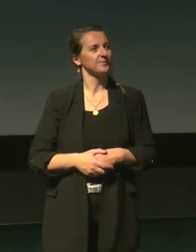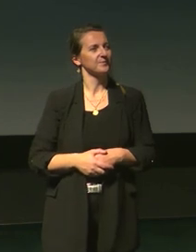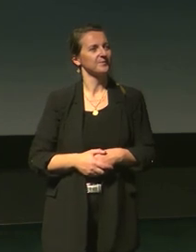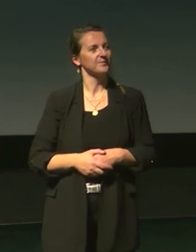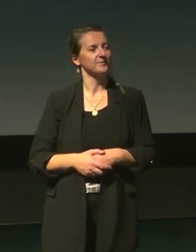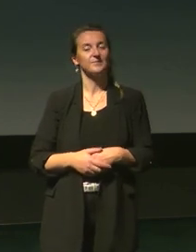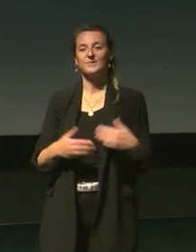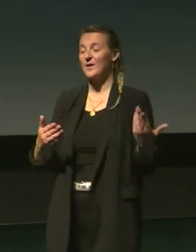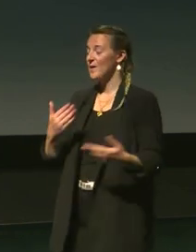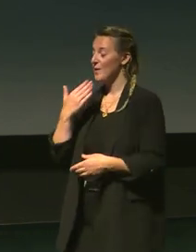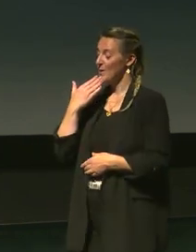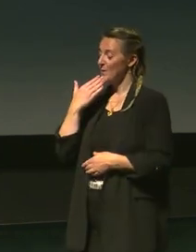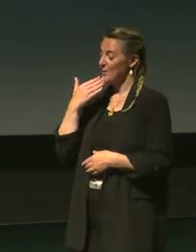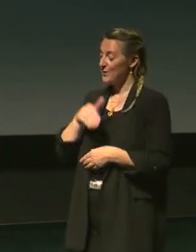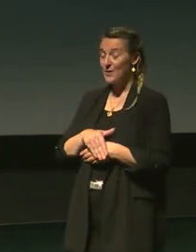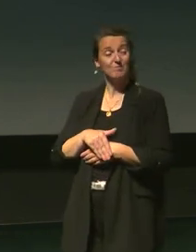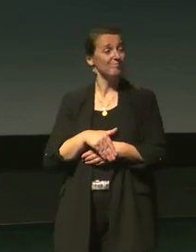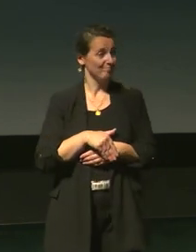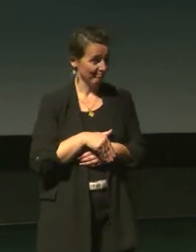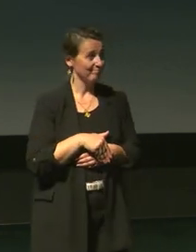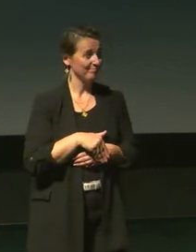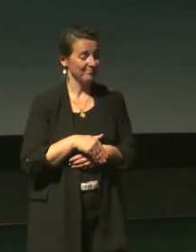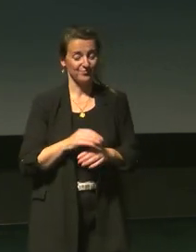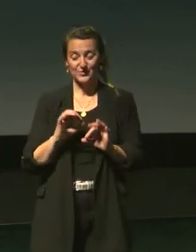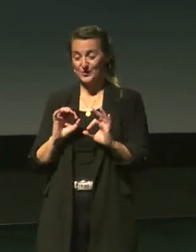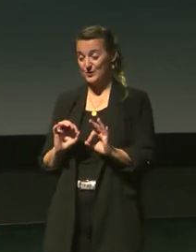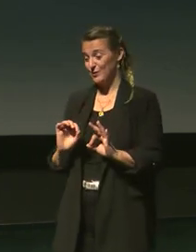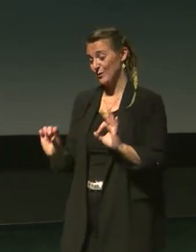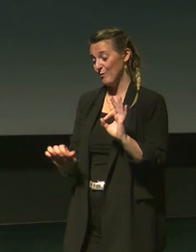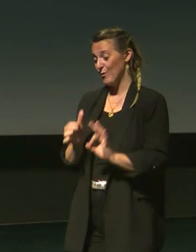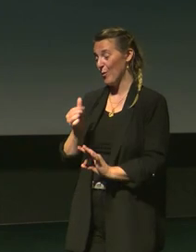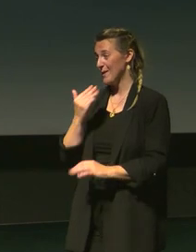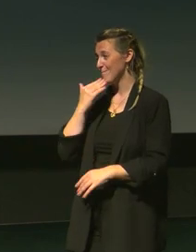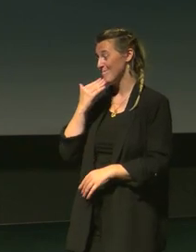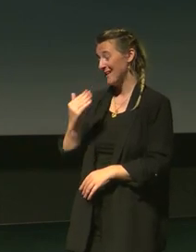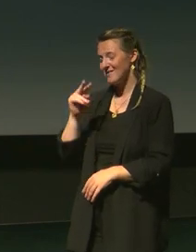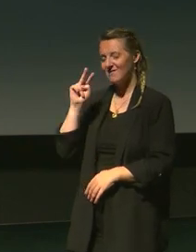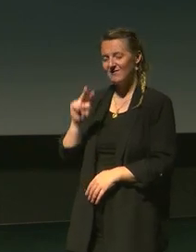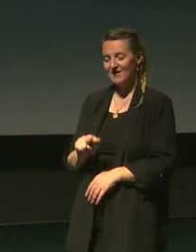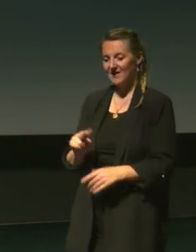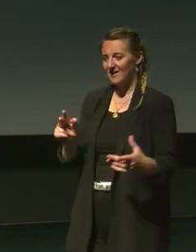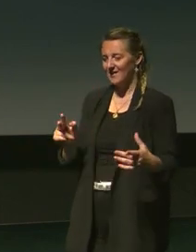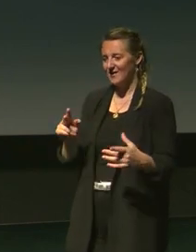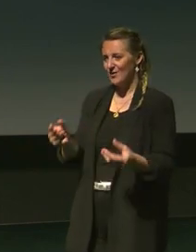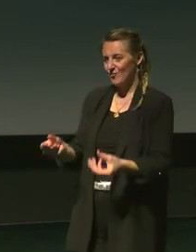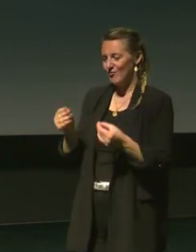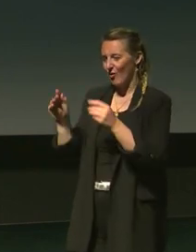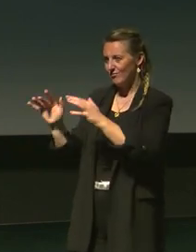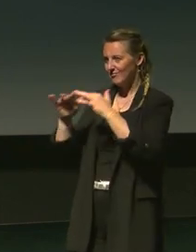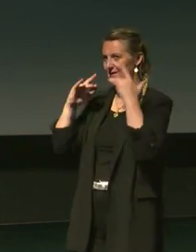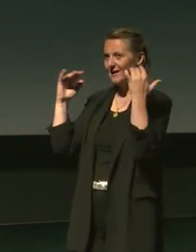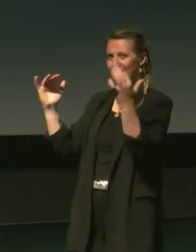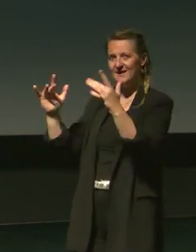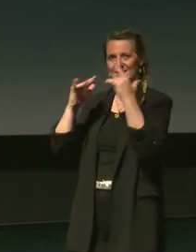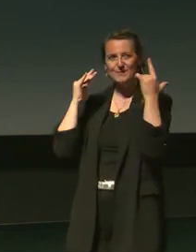et ça je voulais vraiment vous remercier parce que je trouve ça vraiment insuffisant comme un signe